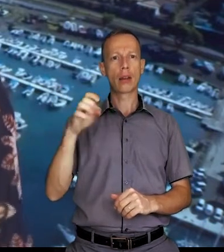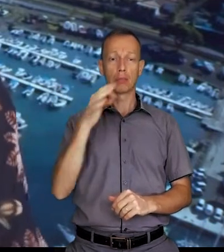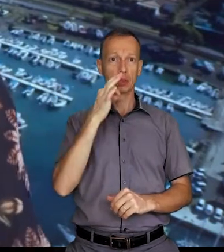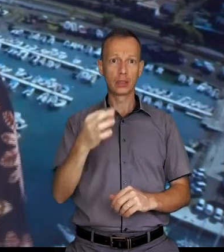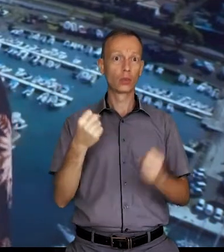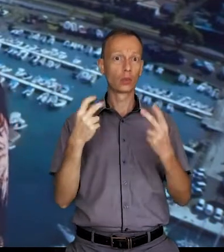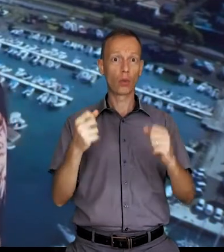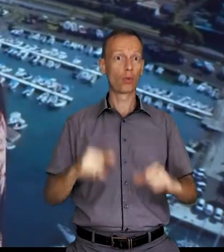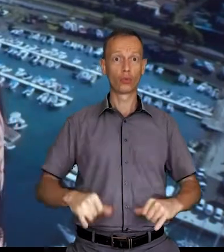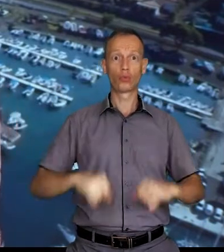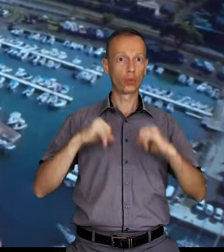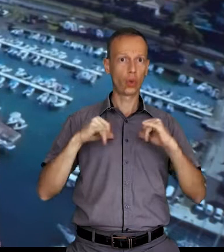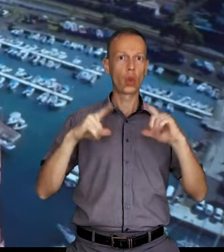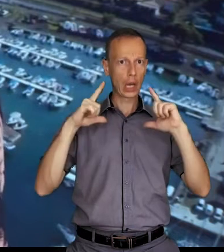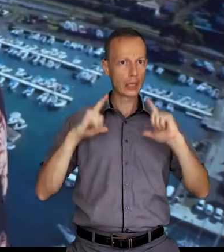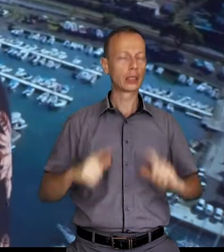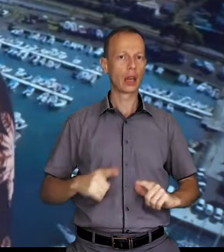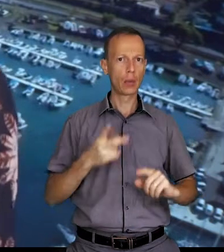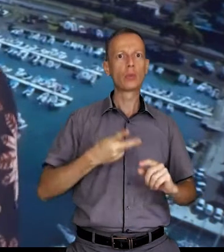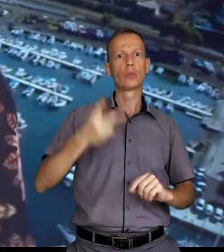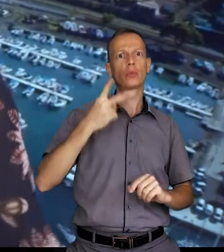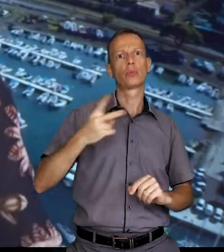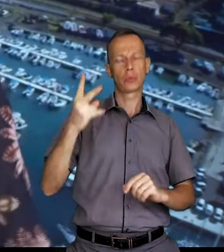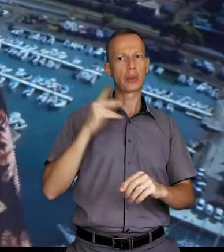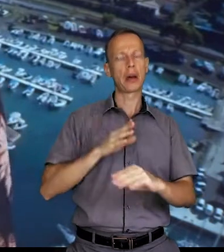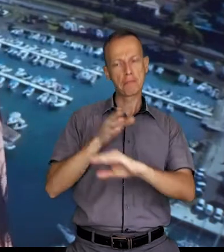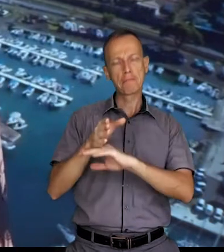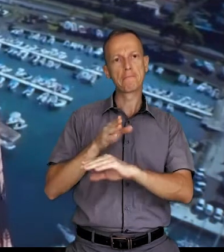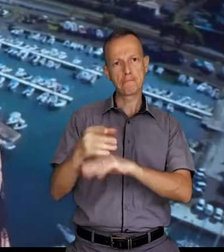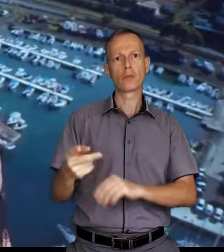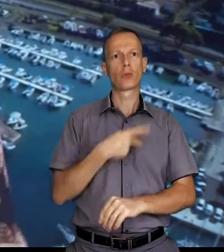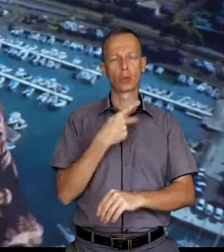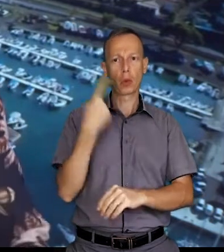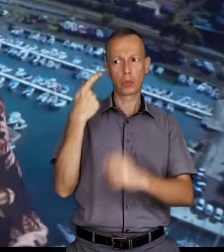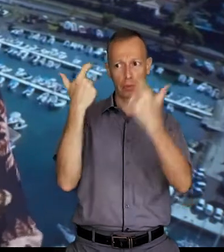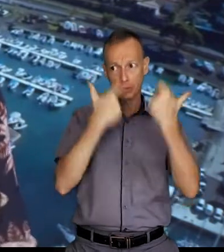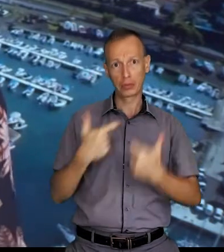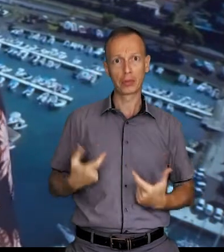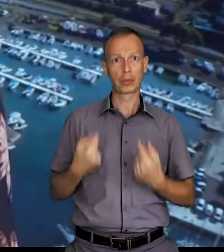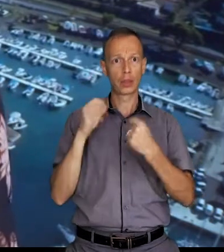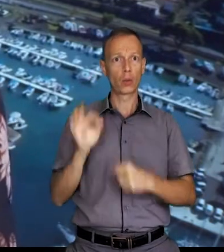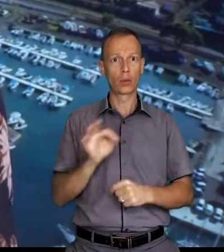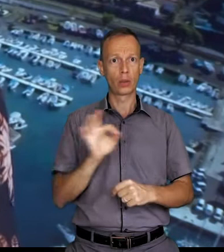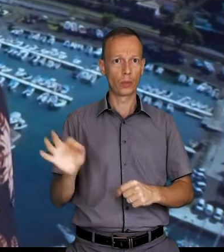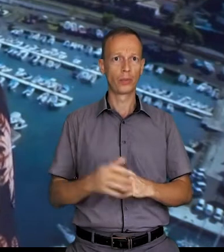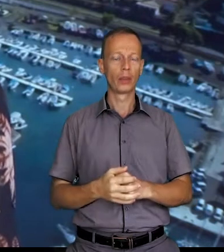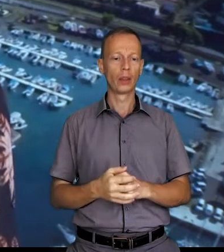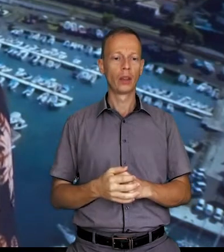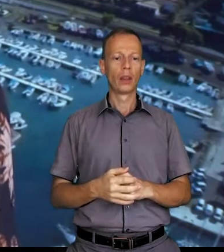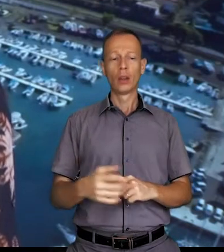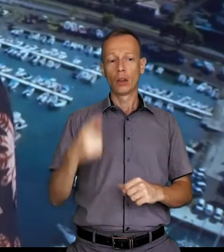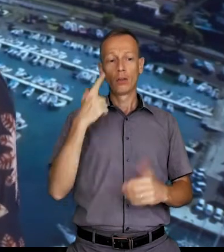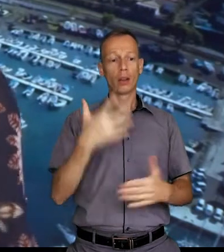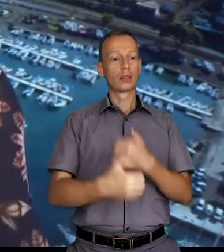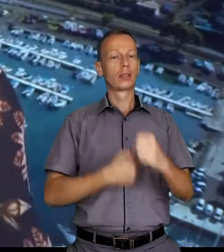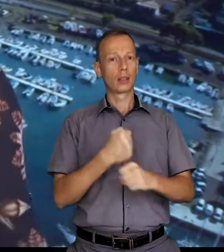les jeunes lycéennes consultent de plus en plus. On l'écoute dans le cadre de l'Invité Café